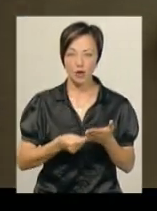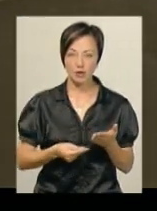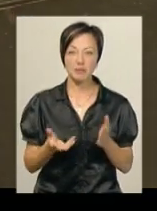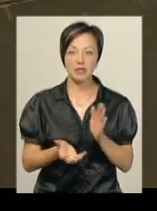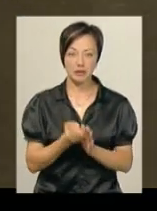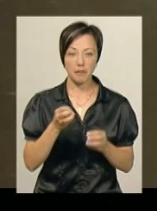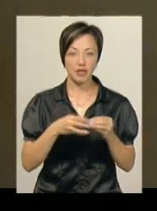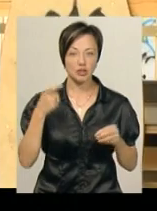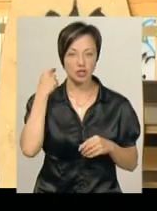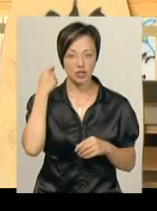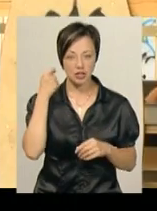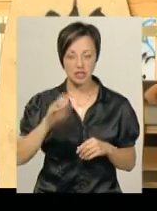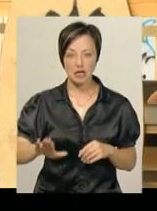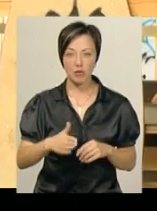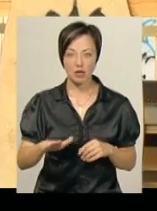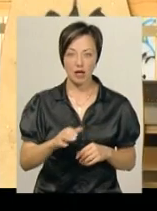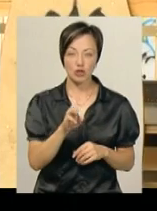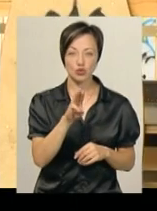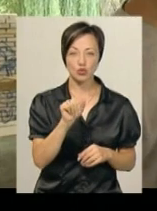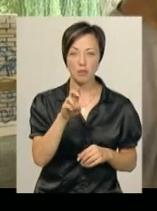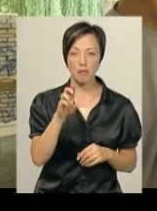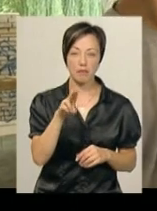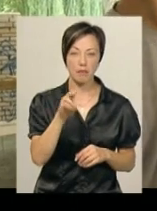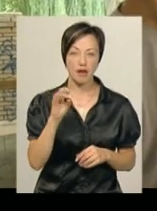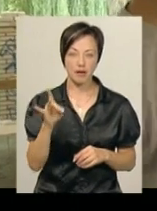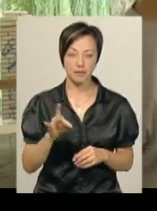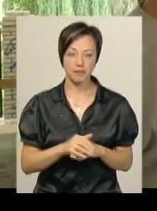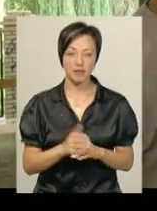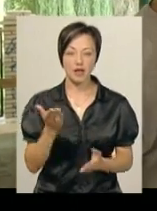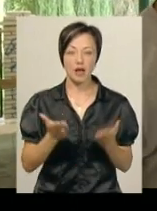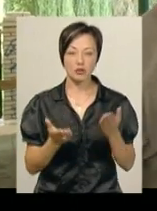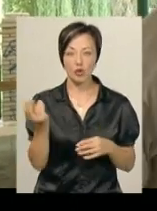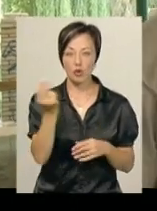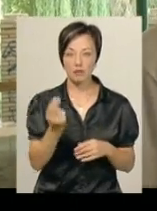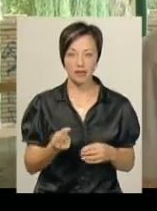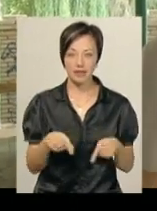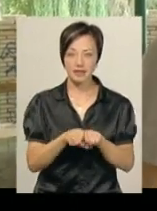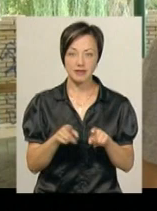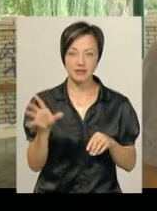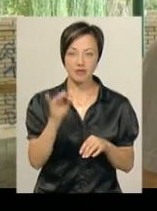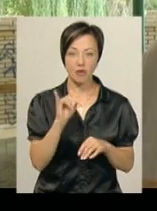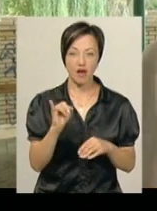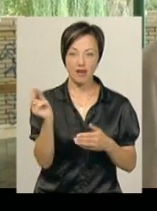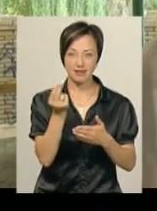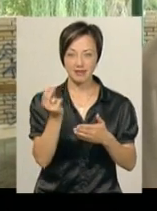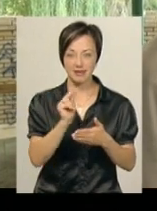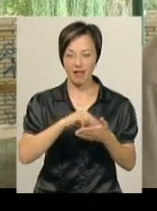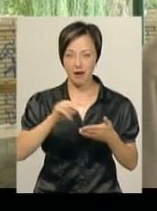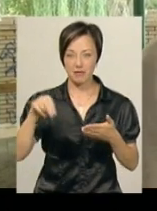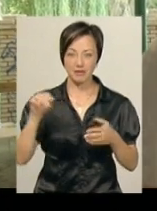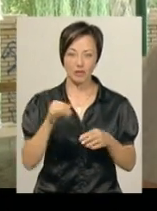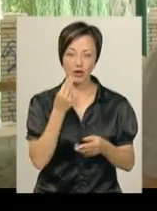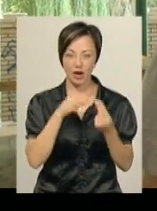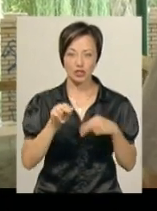підтримує і 15-річний скейтбордист Андрій Шупер. «Якщо вже розмальовані, то не ці всі погані написи, чи ще, щоб